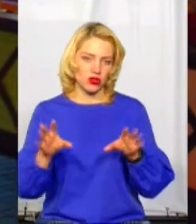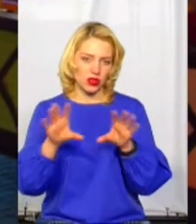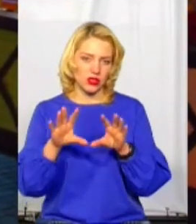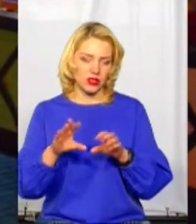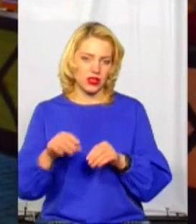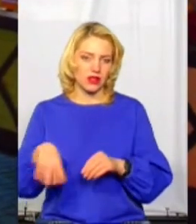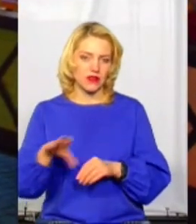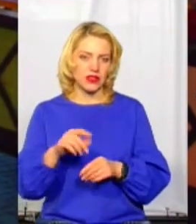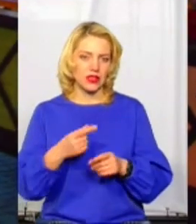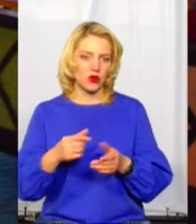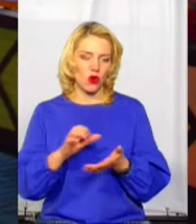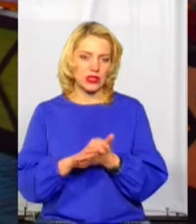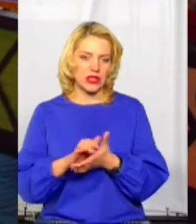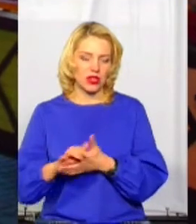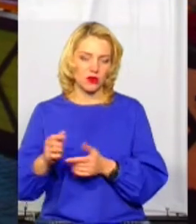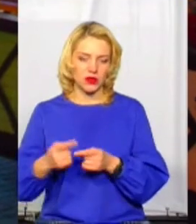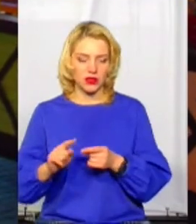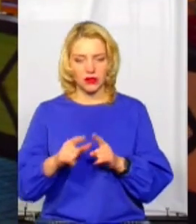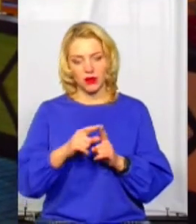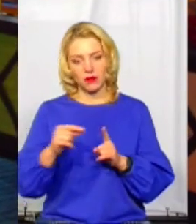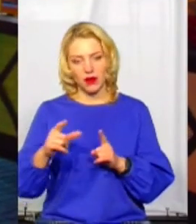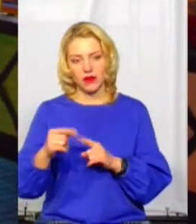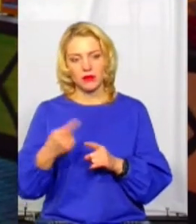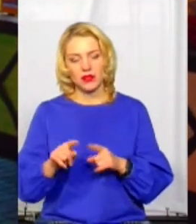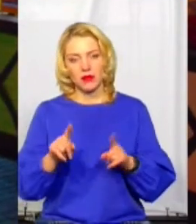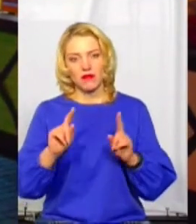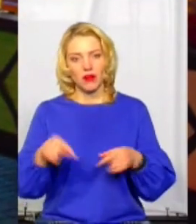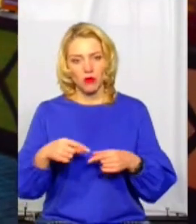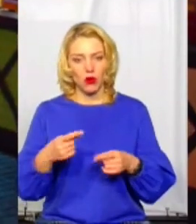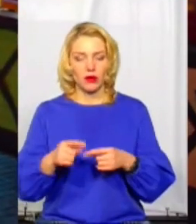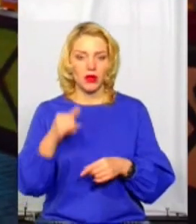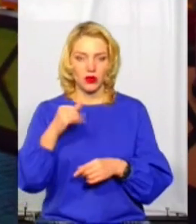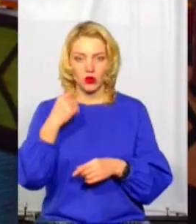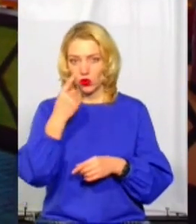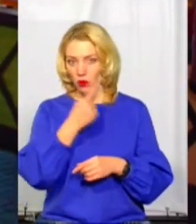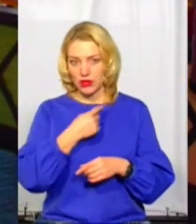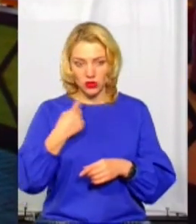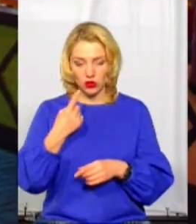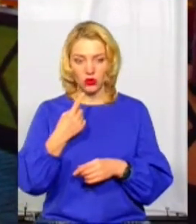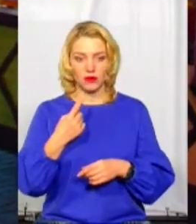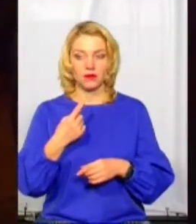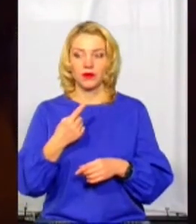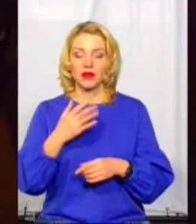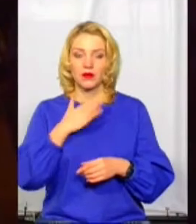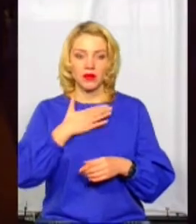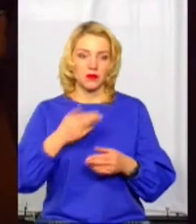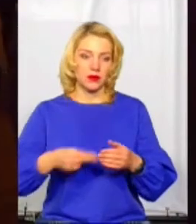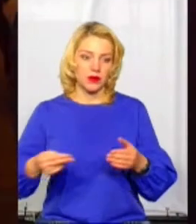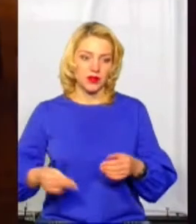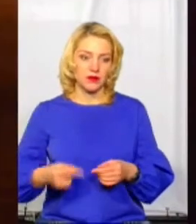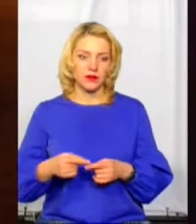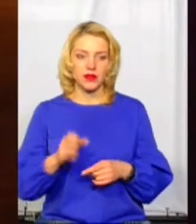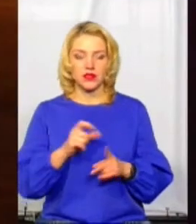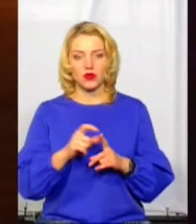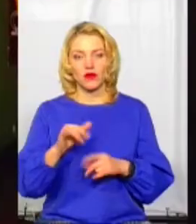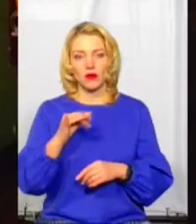ознайомлені з цими правилами, цими вимогами, особисто під підпис. За словами Дмитра